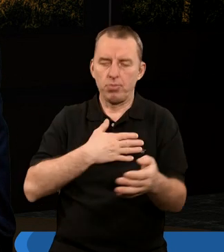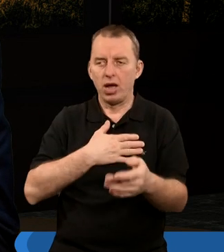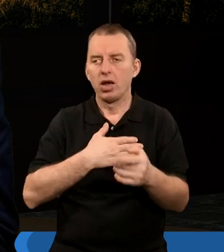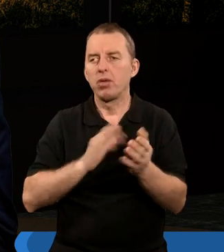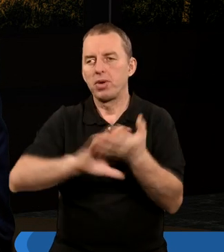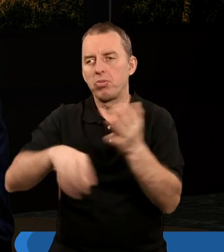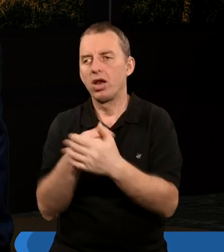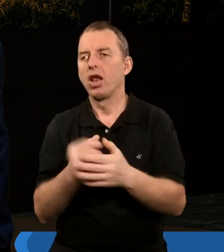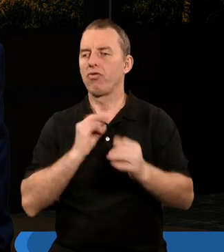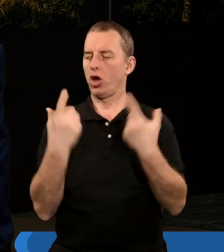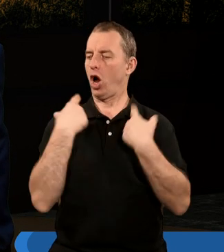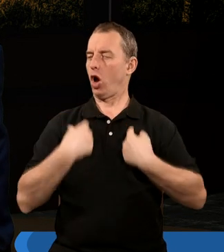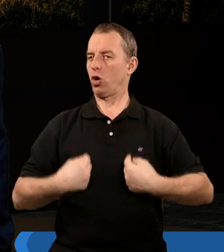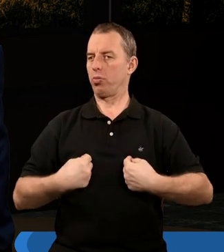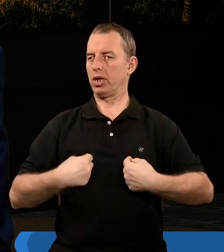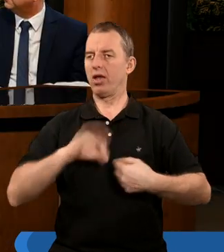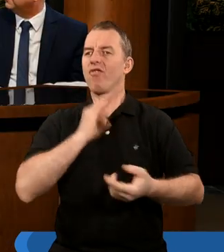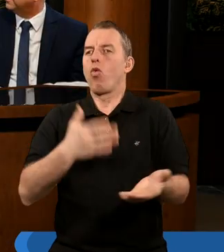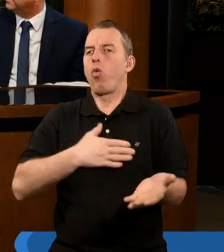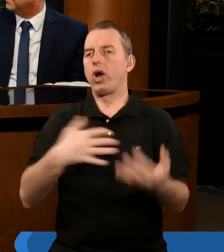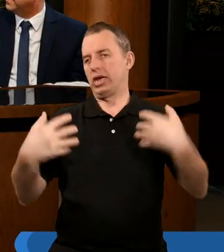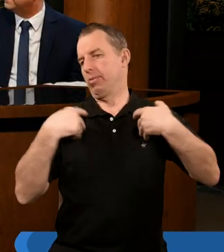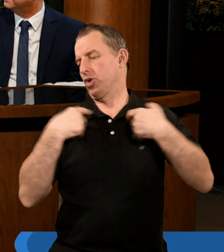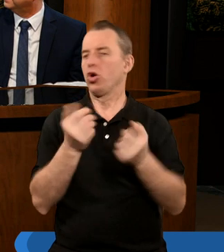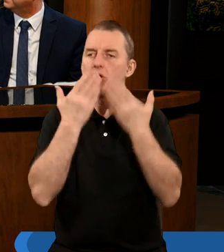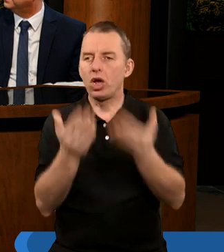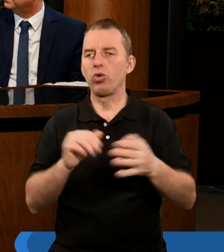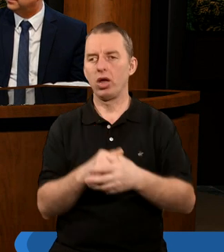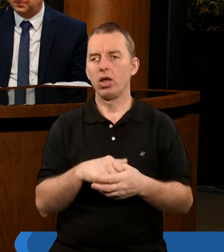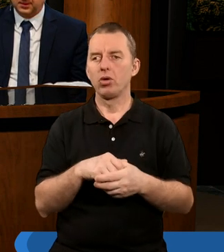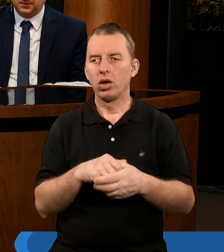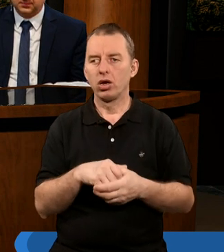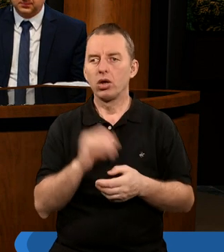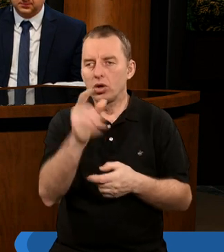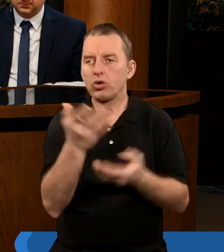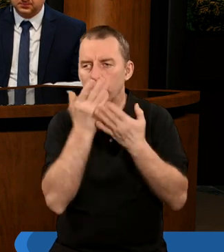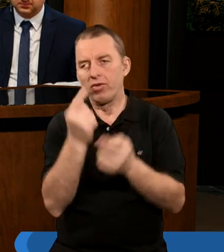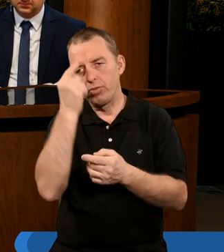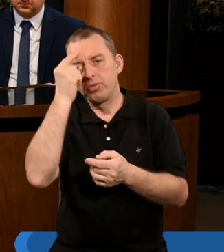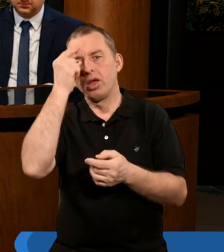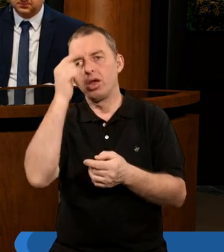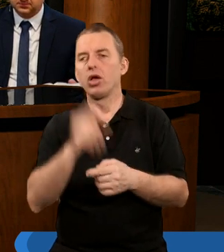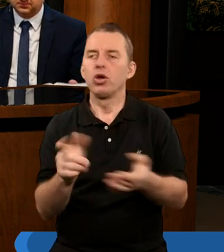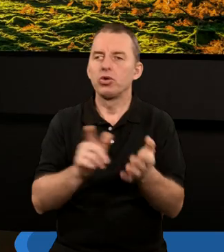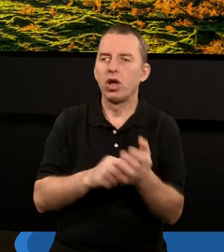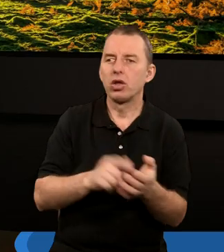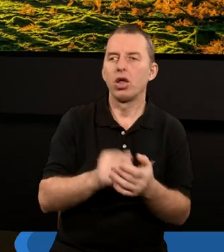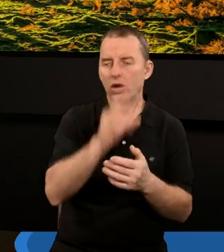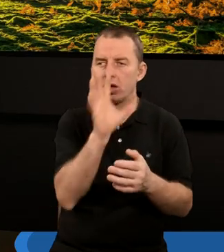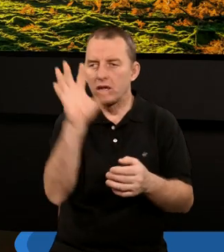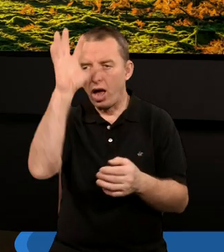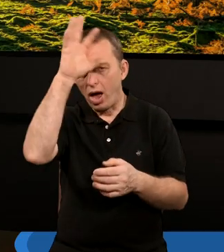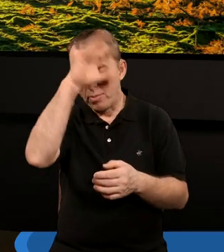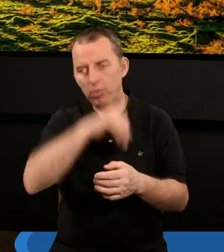treść Biblii w swoim osobistym życiu. Dziękuję Remku. No właśnie tutaj Bata też wspomniała o tym, że często jako ludzie